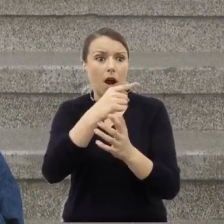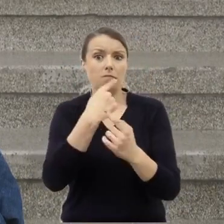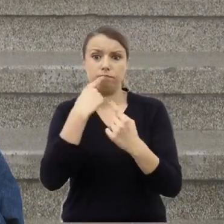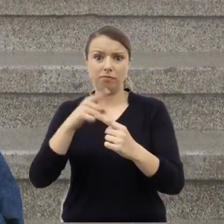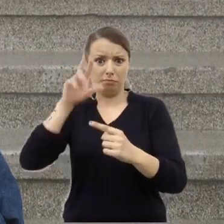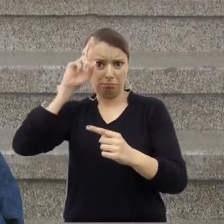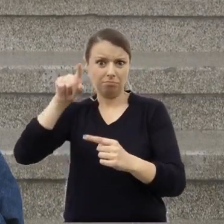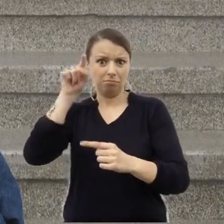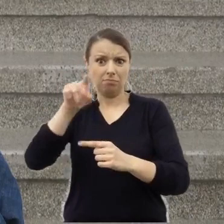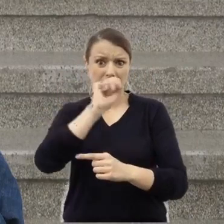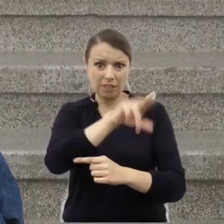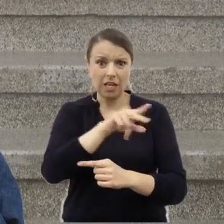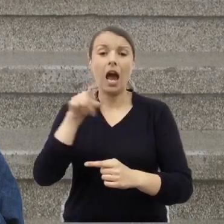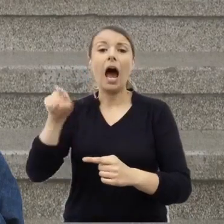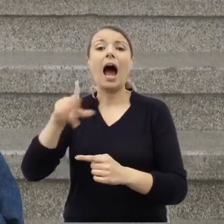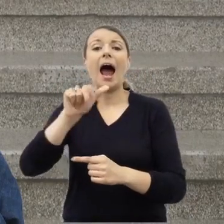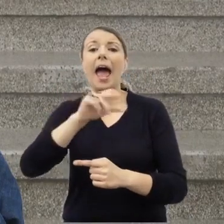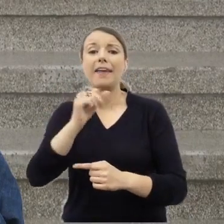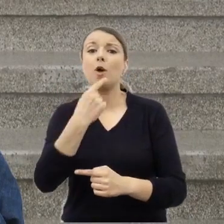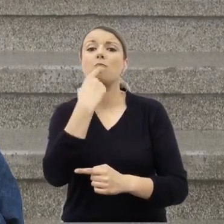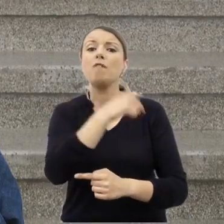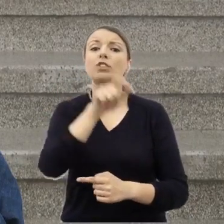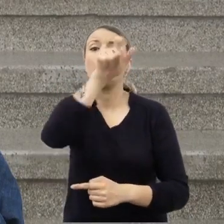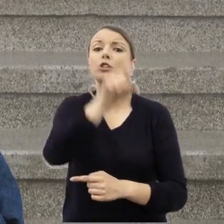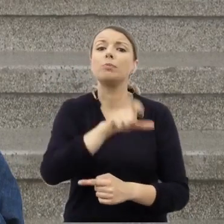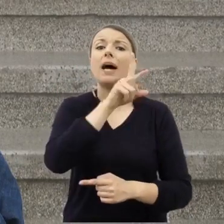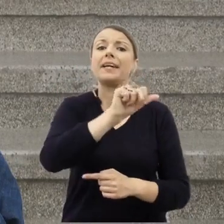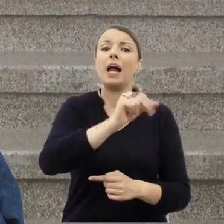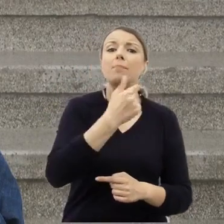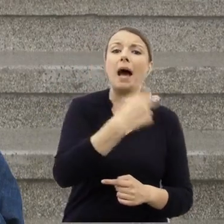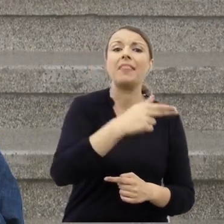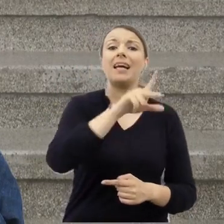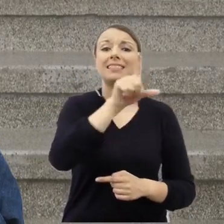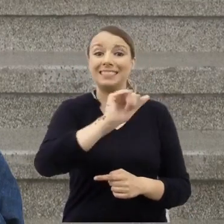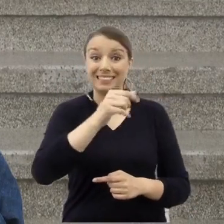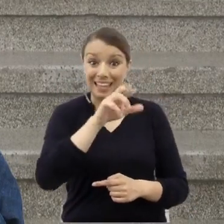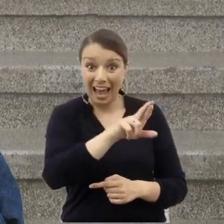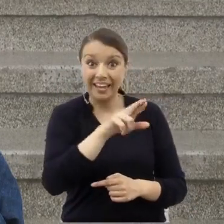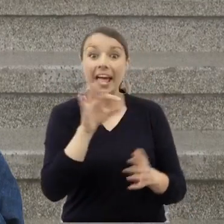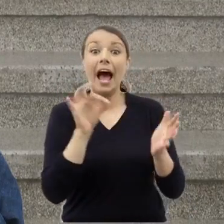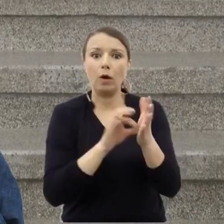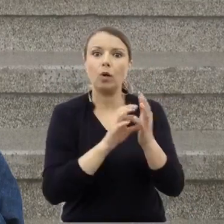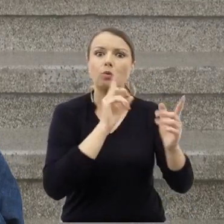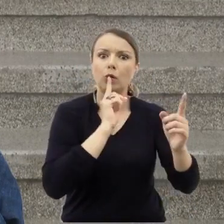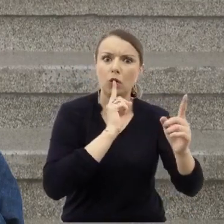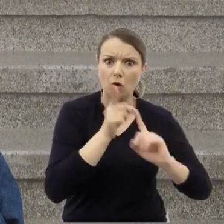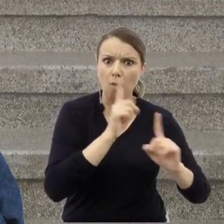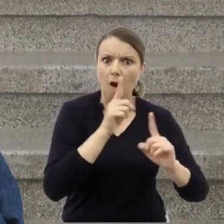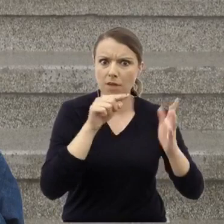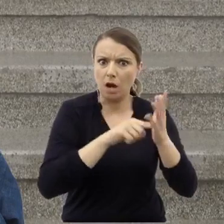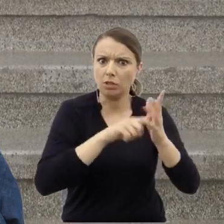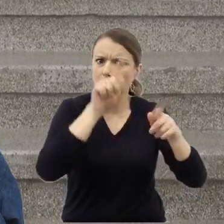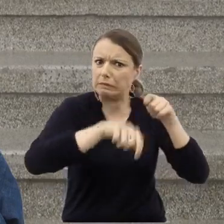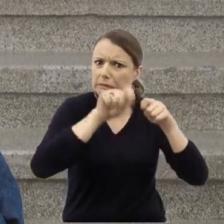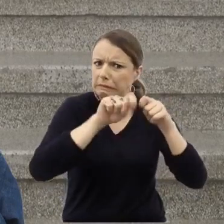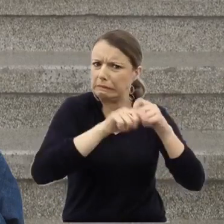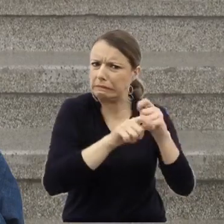Plantami. Był to Kalman Singer, którego przesłuchanie osobiście znalazłam. Jest to wstrząsające